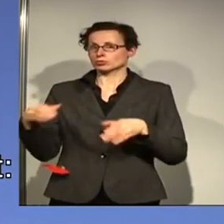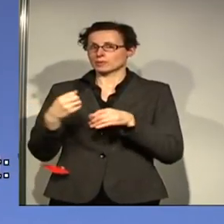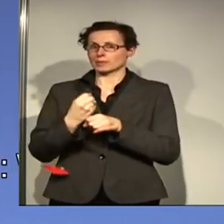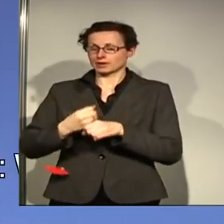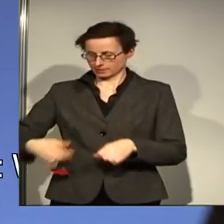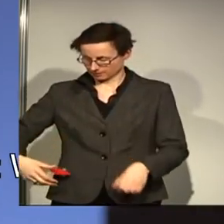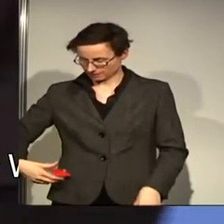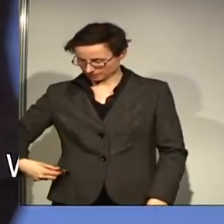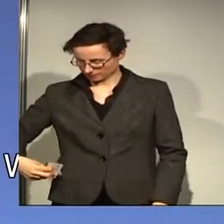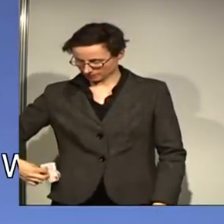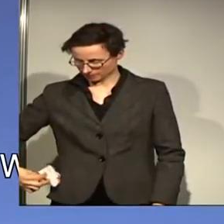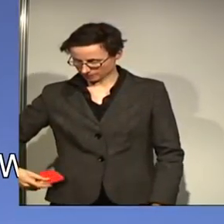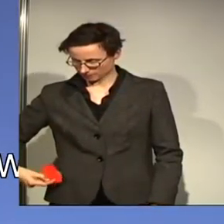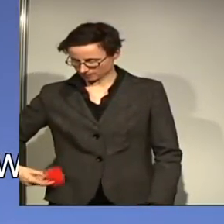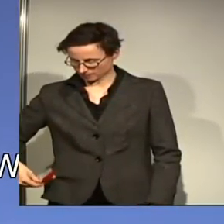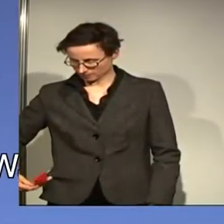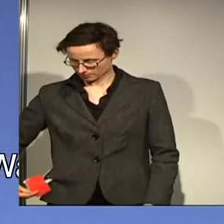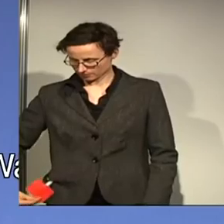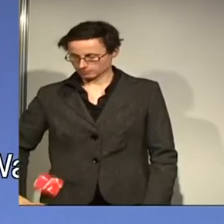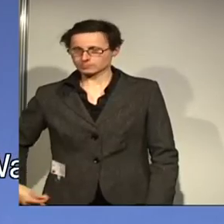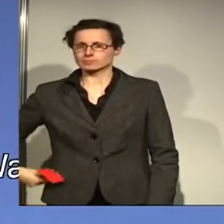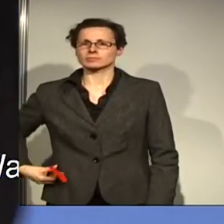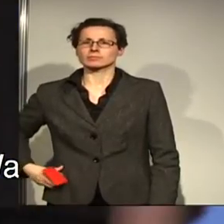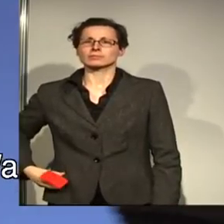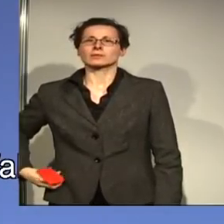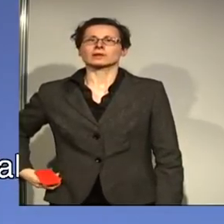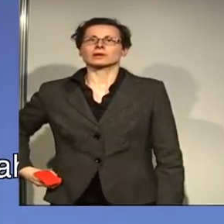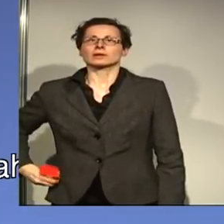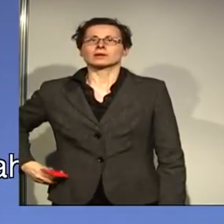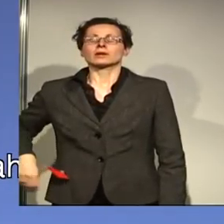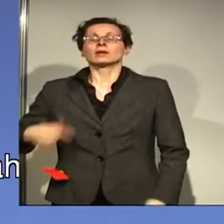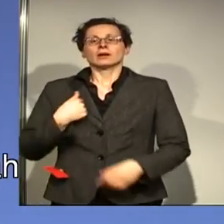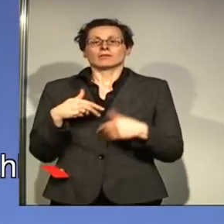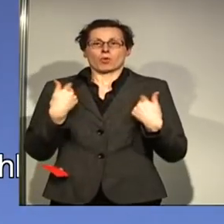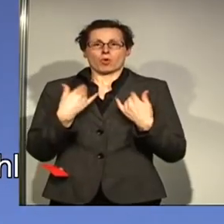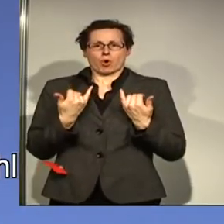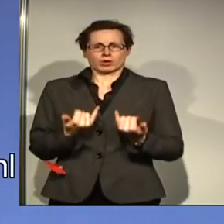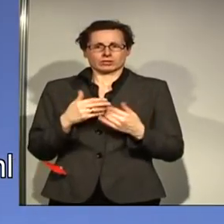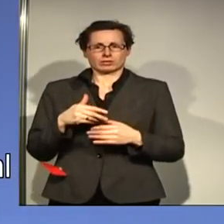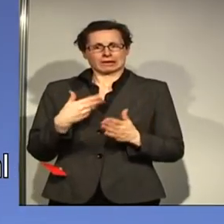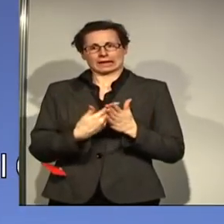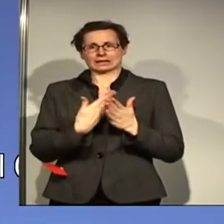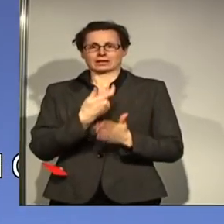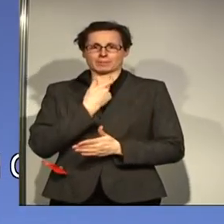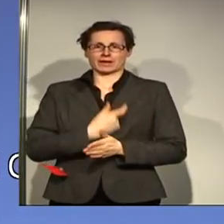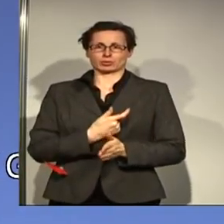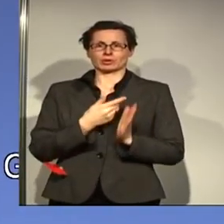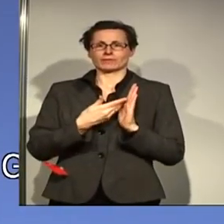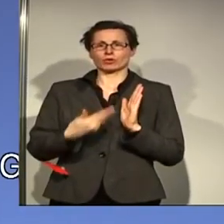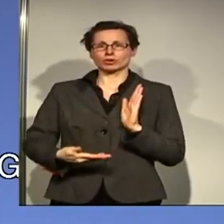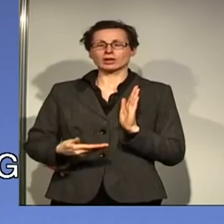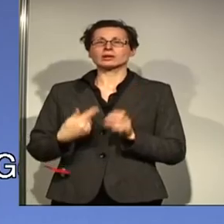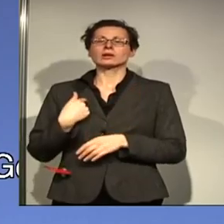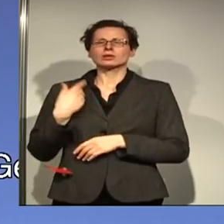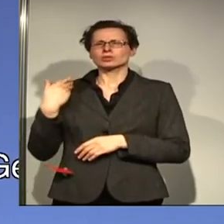Genossen, ich freue mich auch, dass ich mich heute endlich bei euch persönlich vorstellen kann. Meine Wahl ist ja schon seit ein paar Tagen